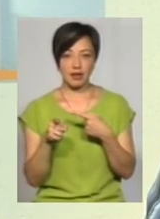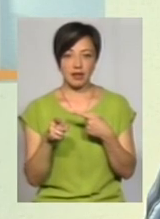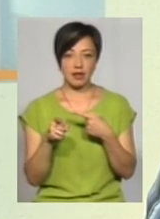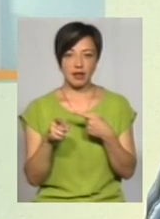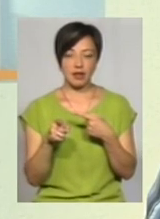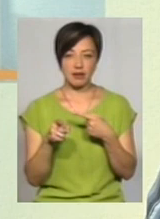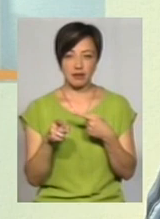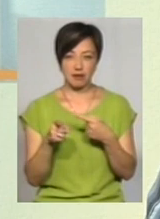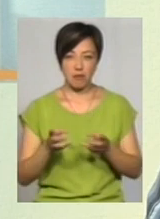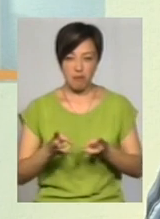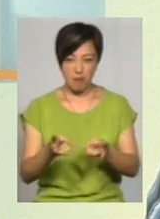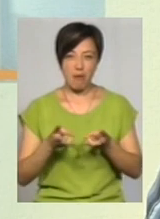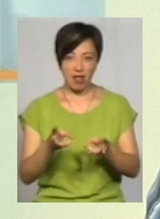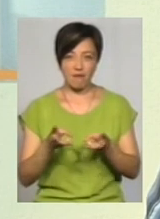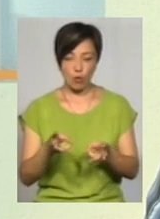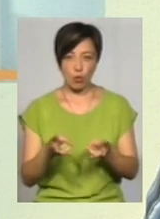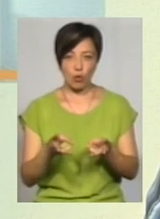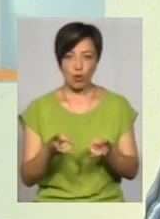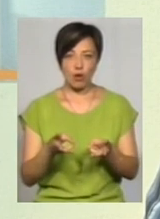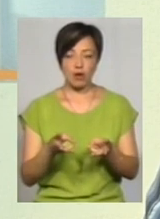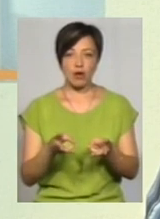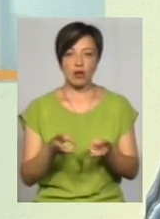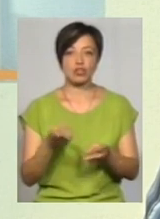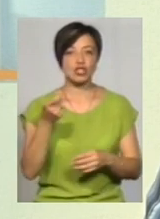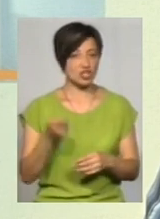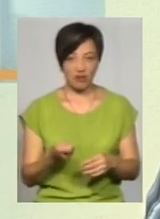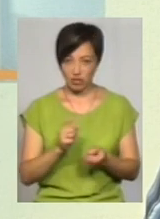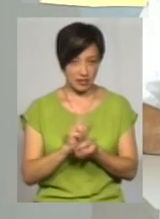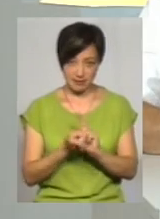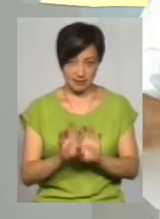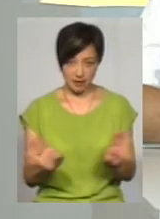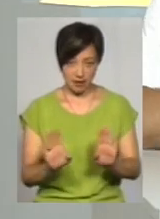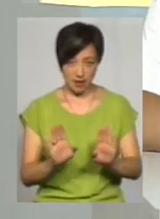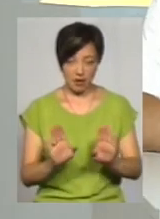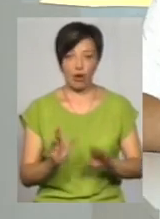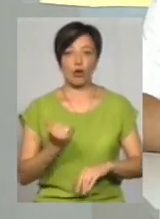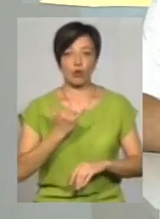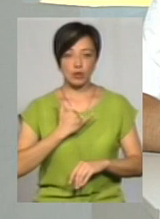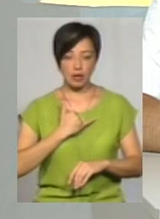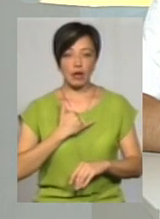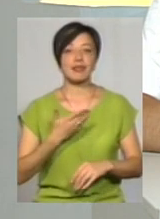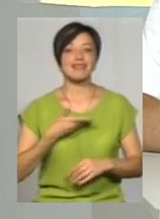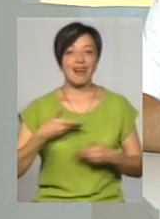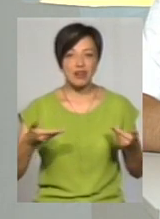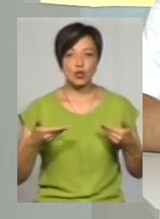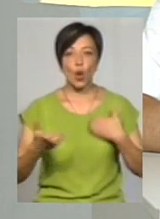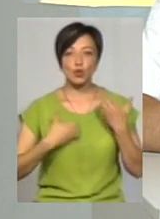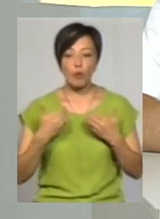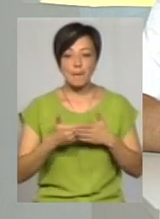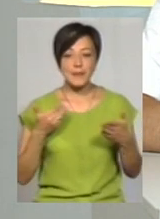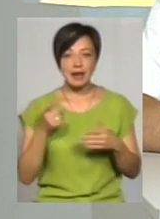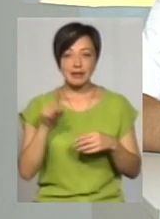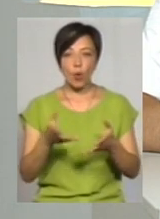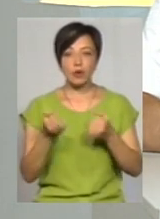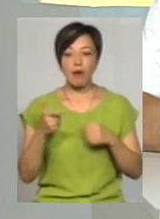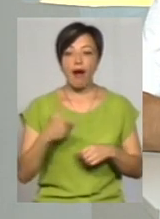носії, що ми можемо спалювати, воно дешевше не стає. Нас турбує те, що перед тим, як отримати газ